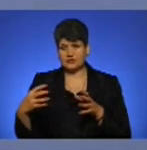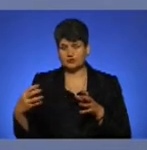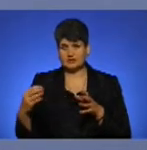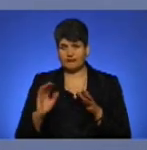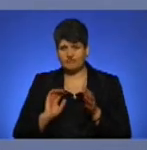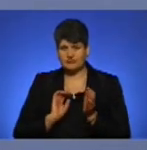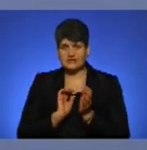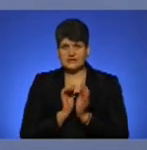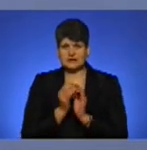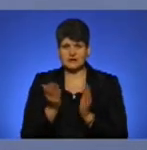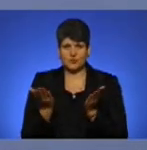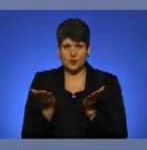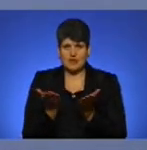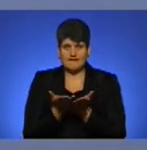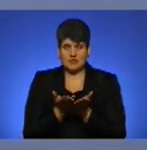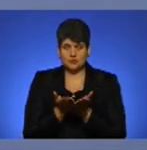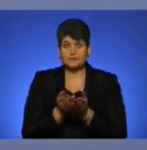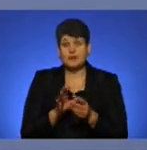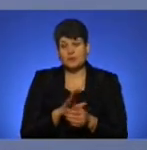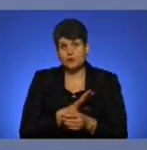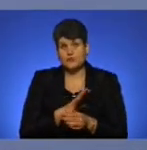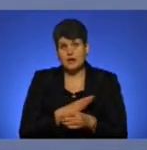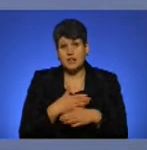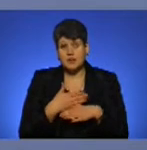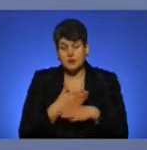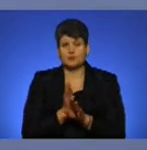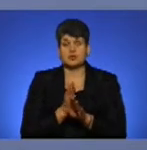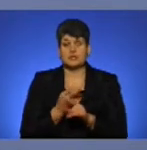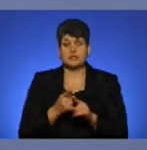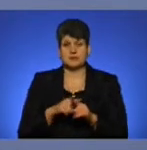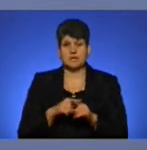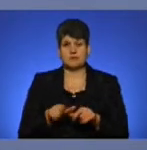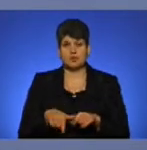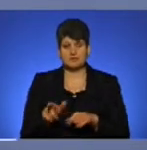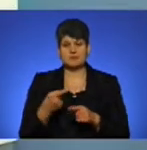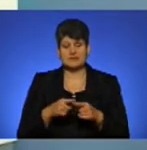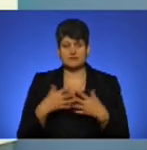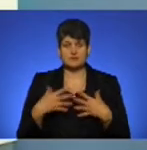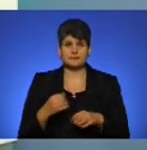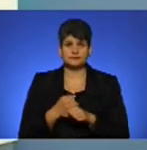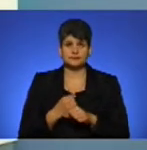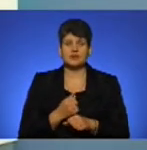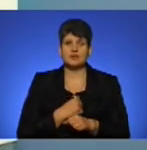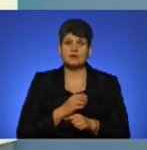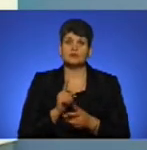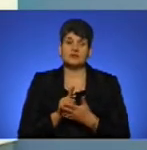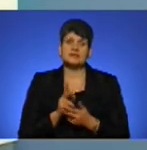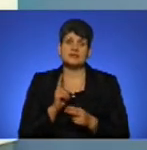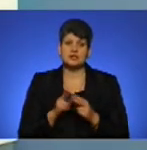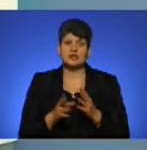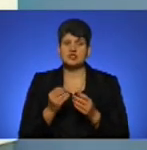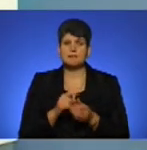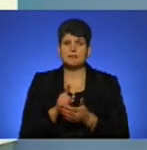втискаються одна в іншу, і відбувається лущення цієї полоси. Ми це зробили. На жаль, мусимо завершувати, але ще